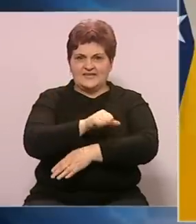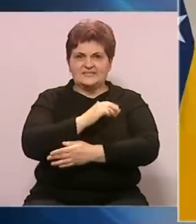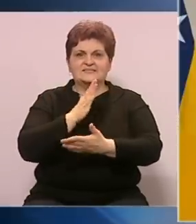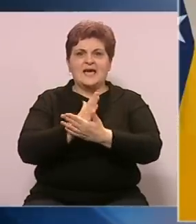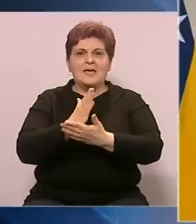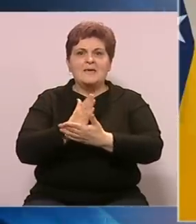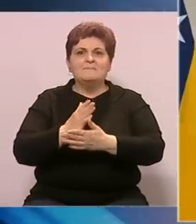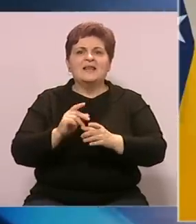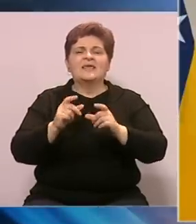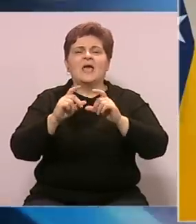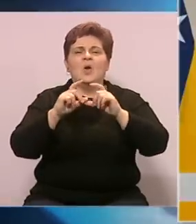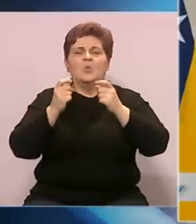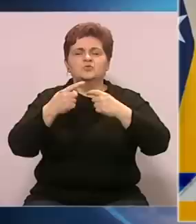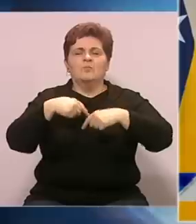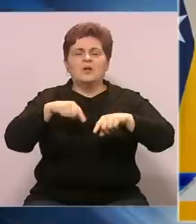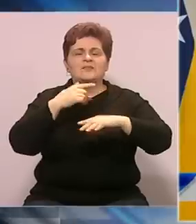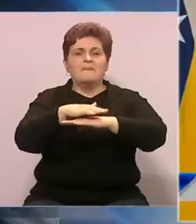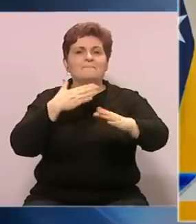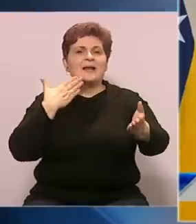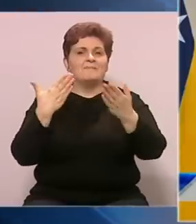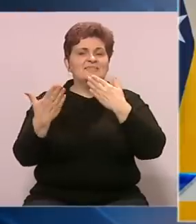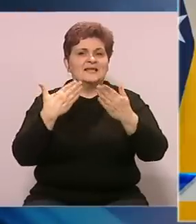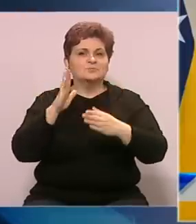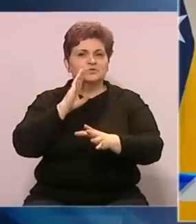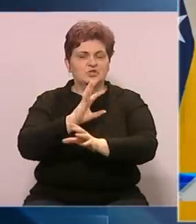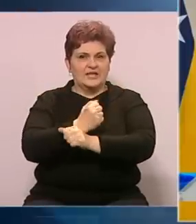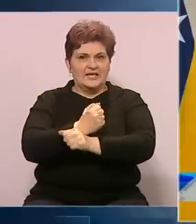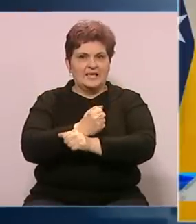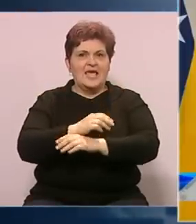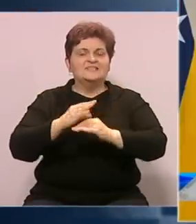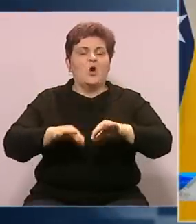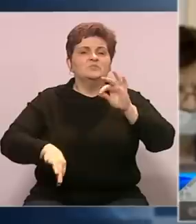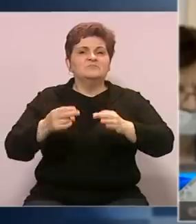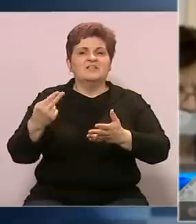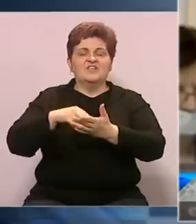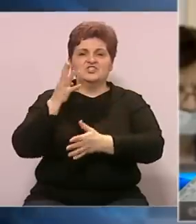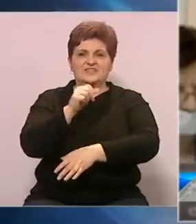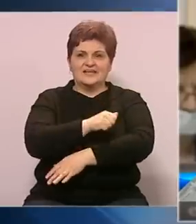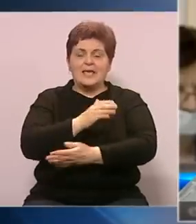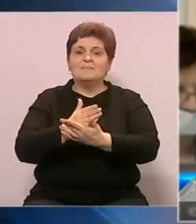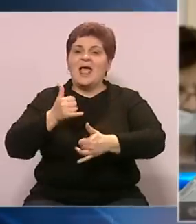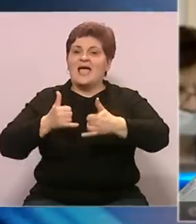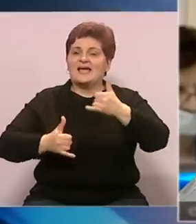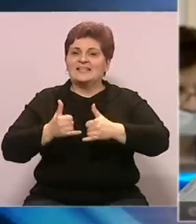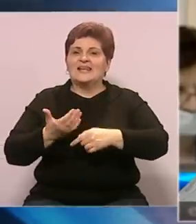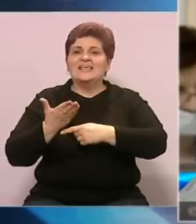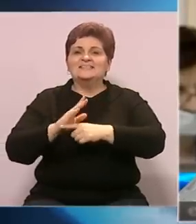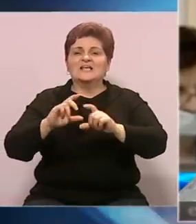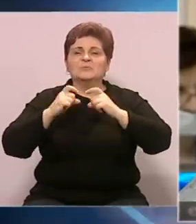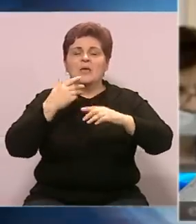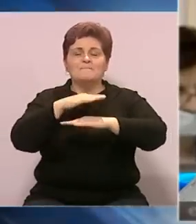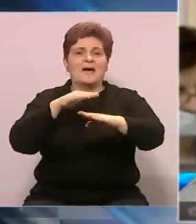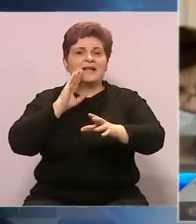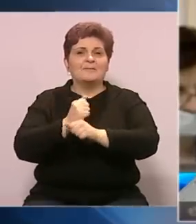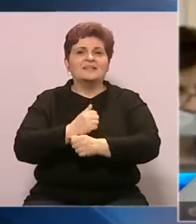je i zaslanica u domu naroda Parlamentarne skupštine Bosne i Hercegovine. Za opće izbore 2014. godine kandidirala se za zastupnički dom Parlamenta